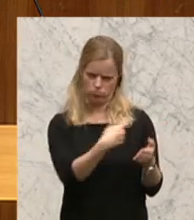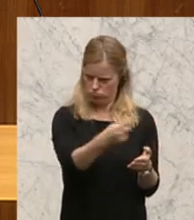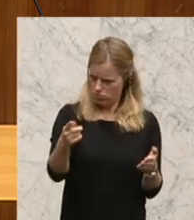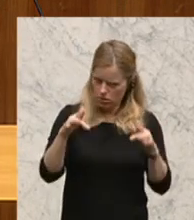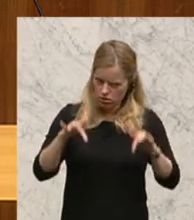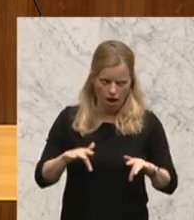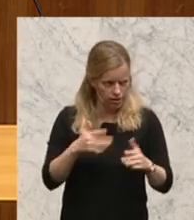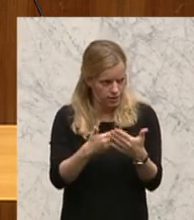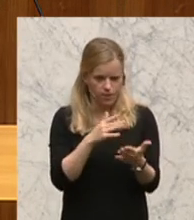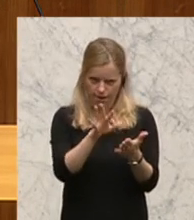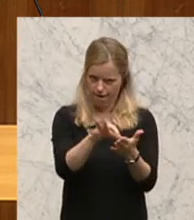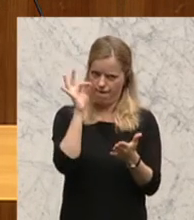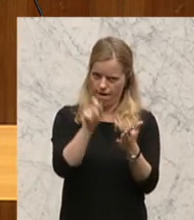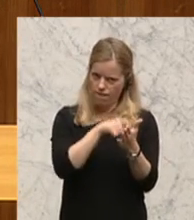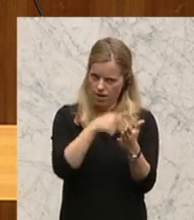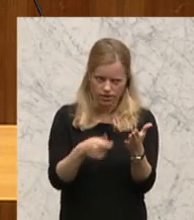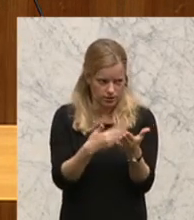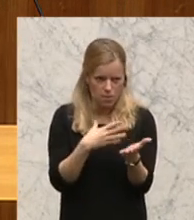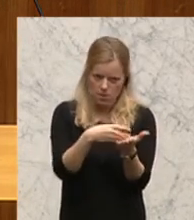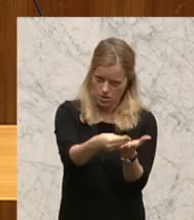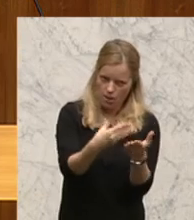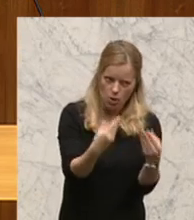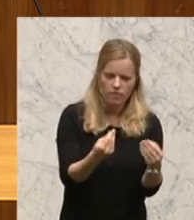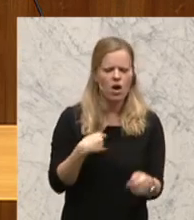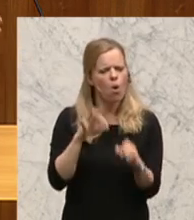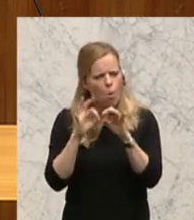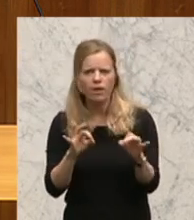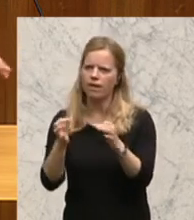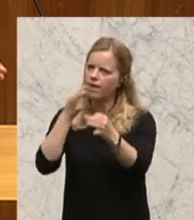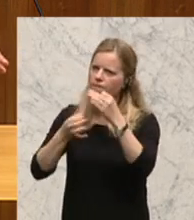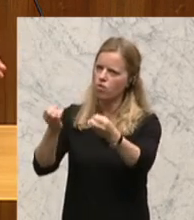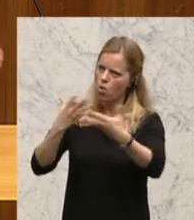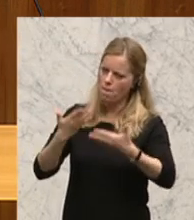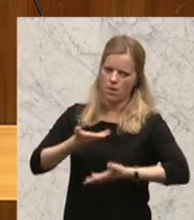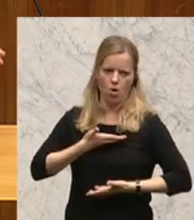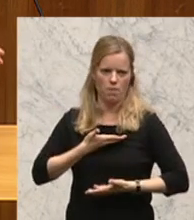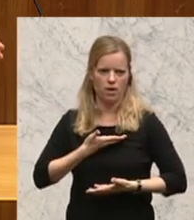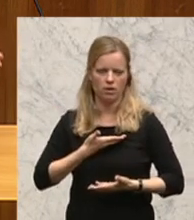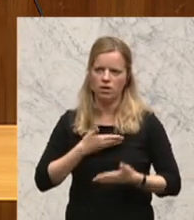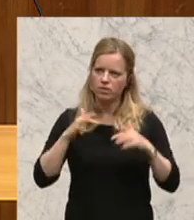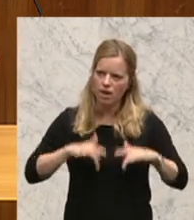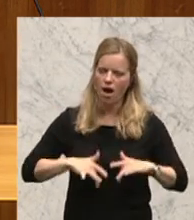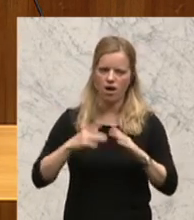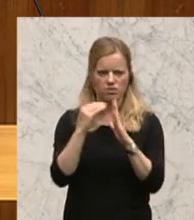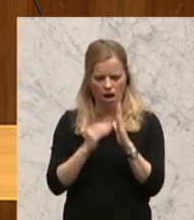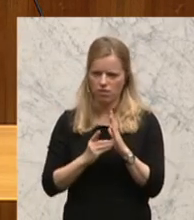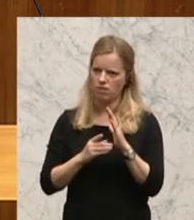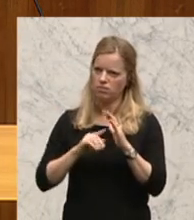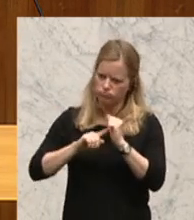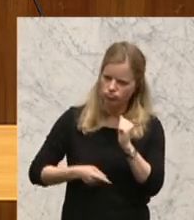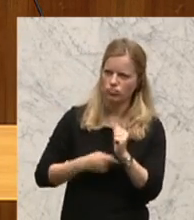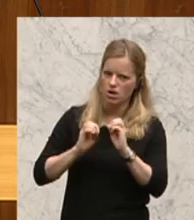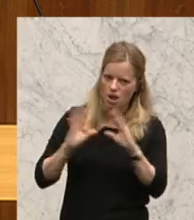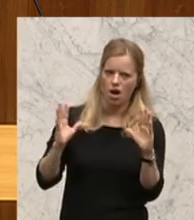bezahlt, dass wir ordentlich informiert werden, dass wir solche Budgetdebatten auf Basis belastbarer, ordentlicher, ehrlicher und